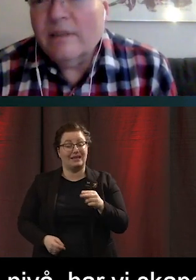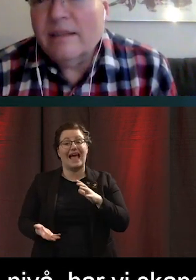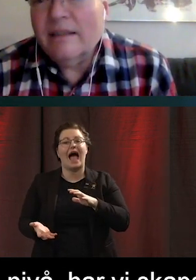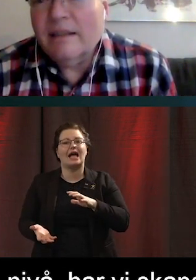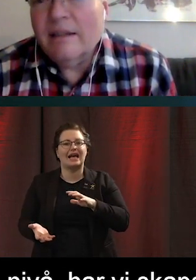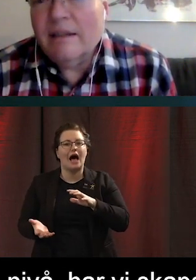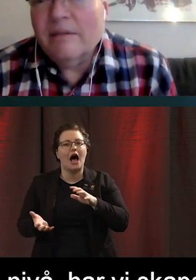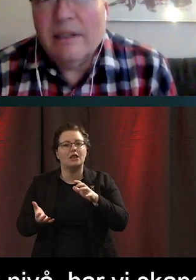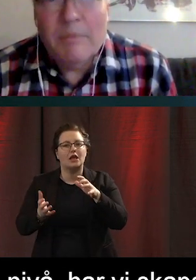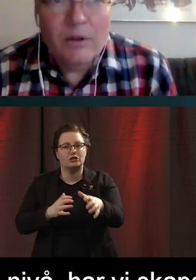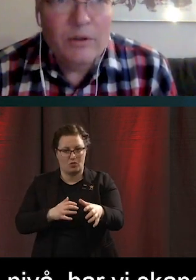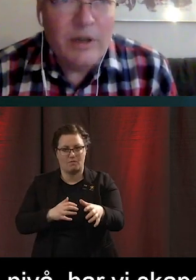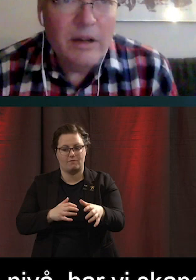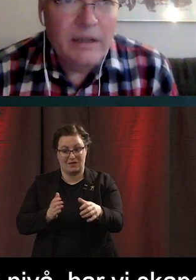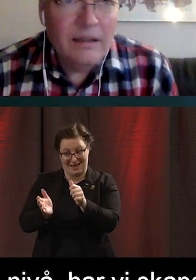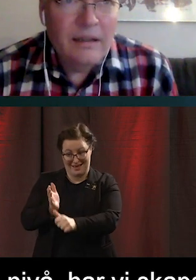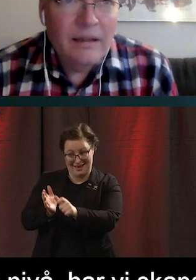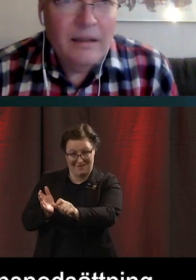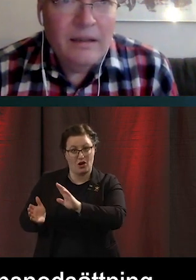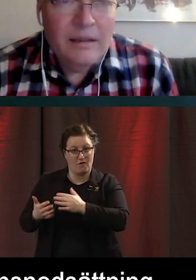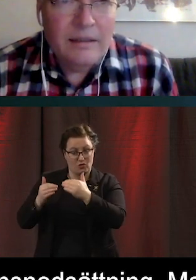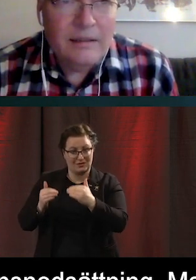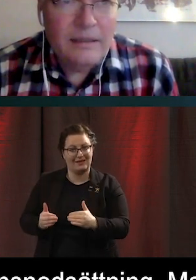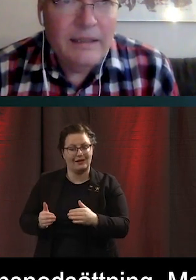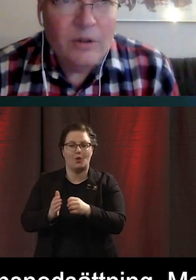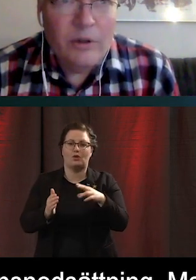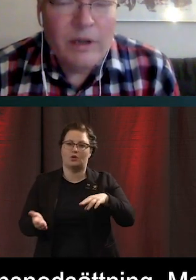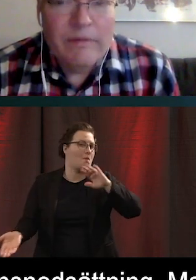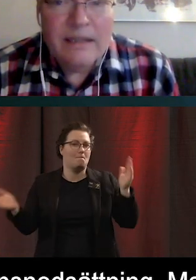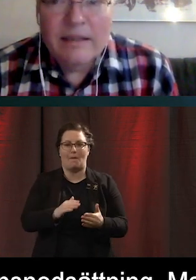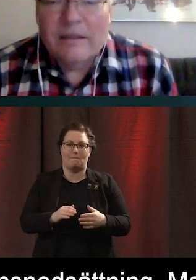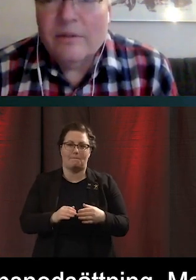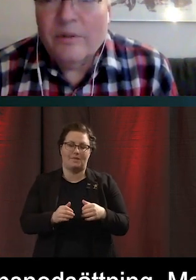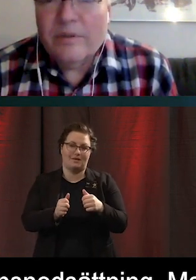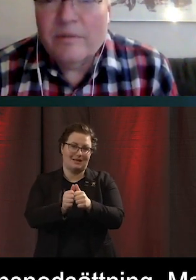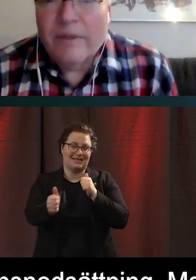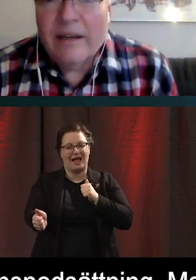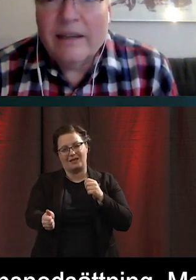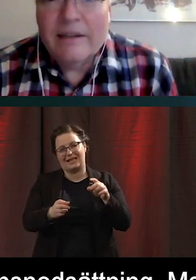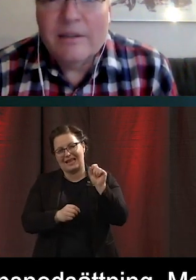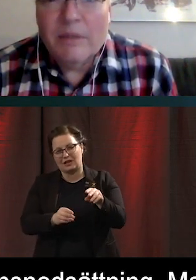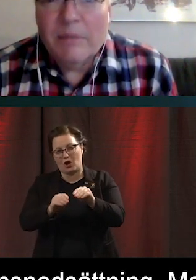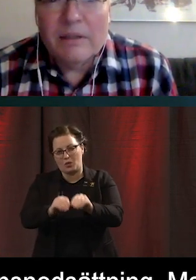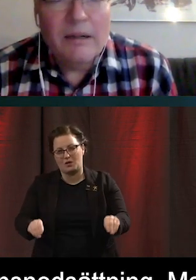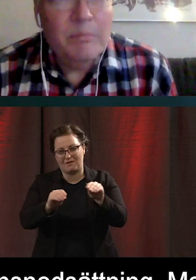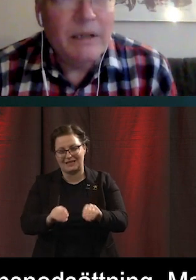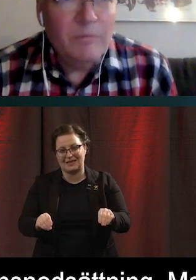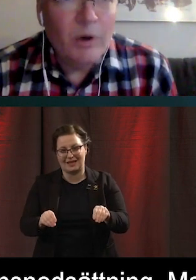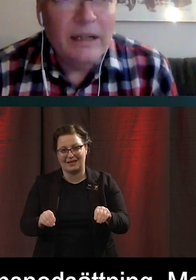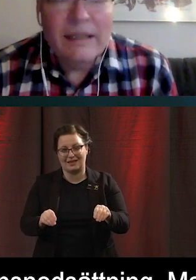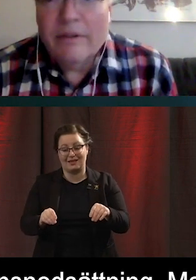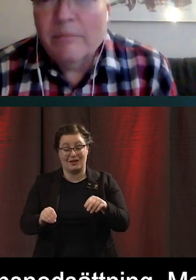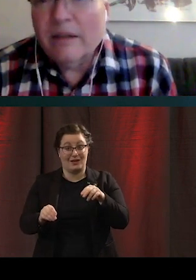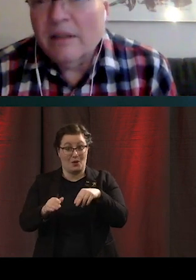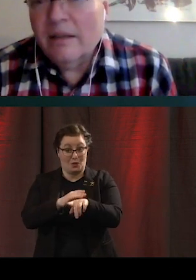funktionsnedsättning. Där man har gått över till digital undervisning. Så verkar det som att man har tappat